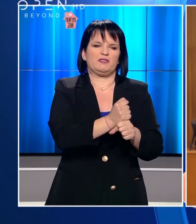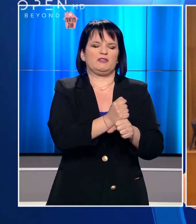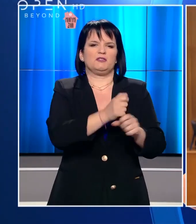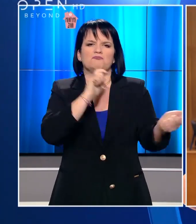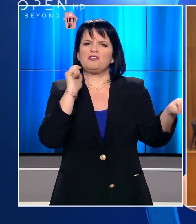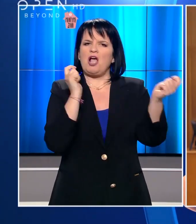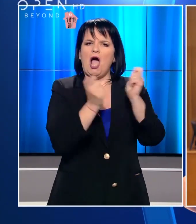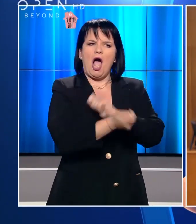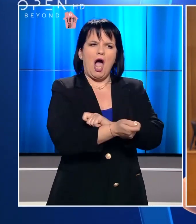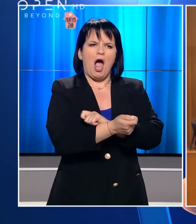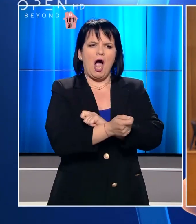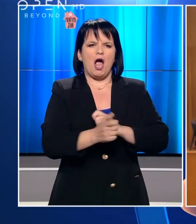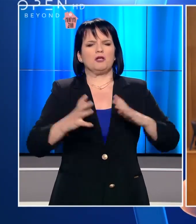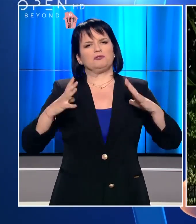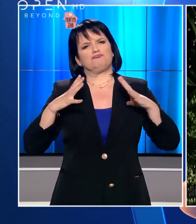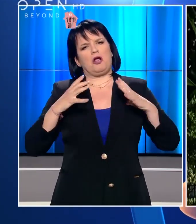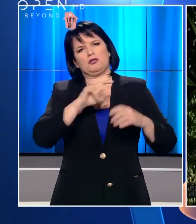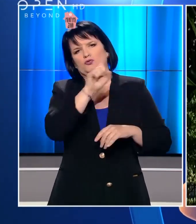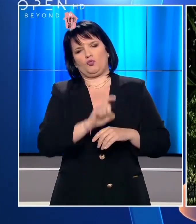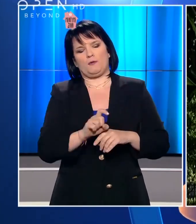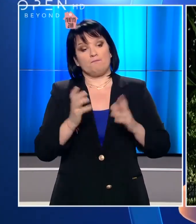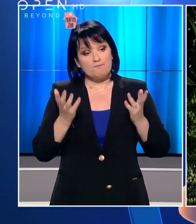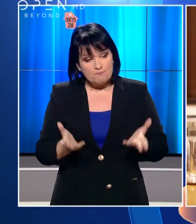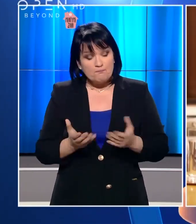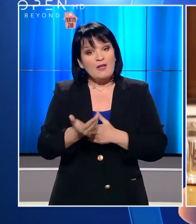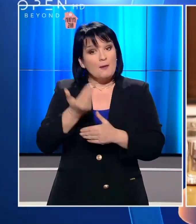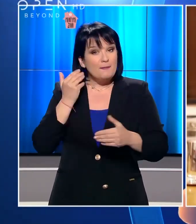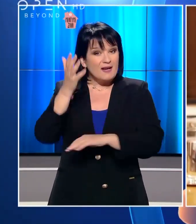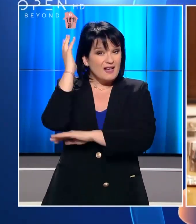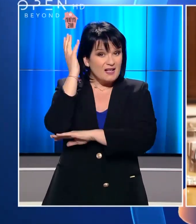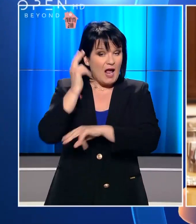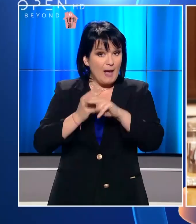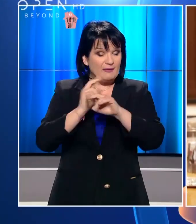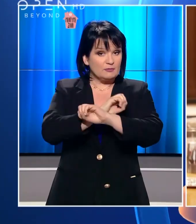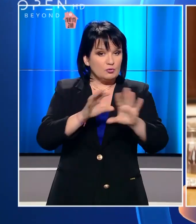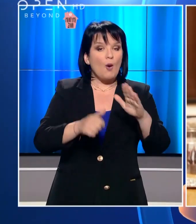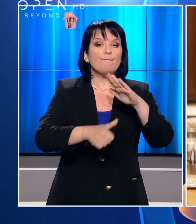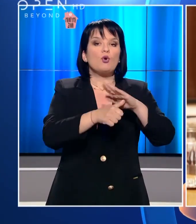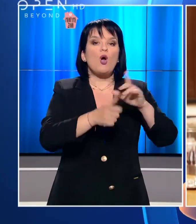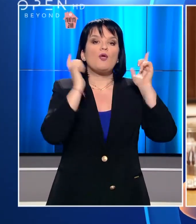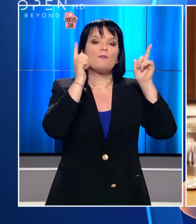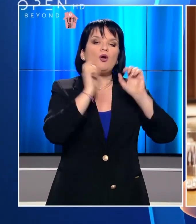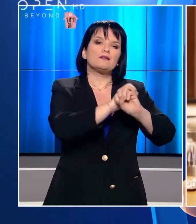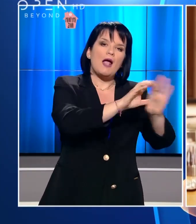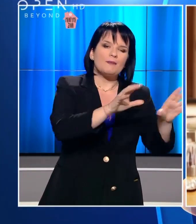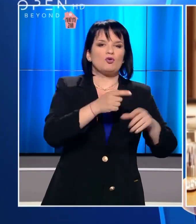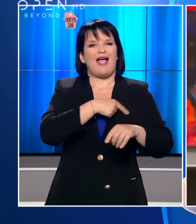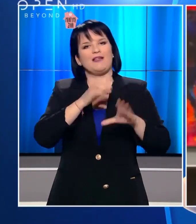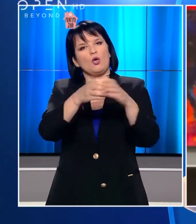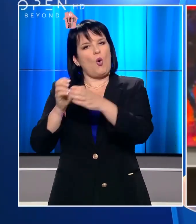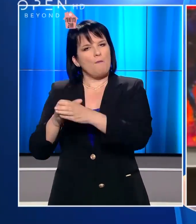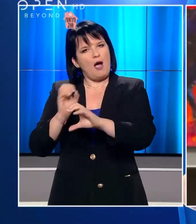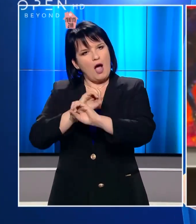μετατρέπουμε σε οχυρά ζωής. Πριν από το διάγγελμα το Πρωθυπουργός ενημερώνει την Πρόεδρο της Δημοκρατίας αλλά και τους πολιτικούς αρχηγούς.